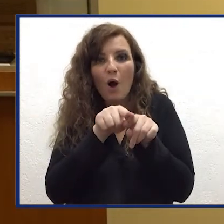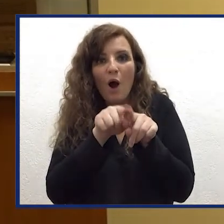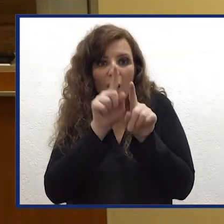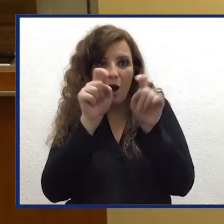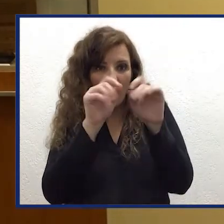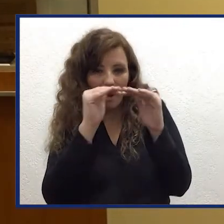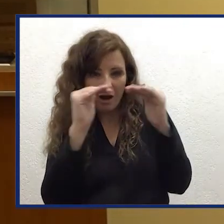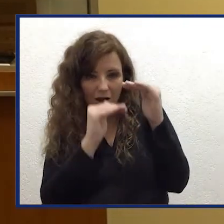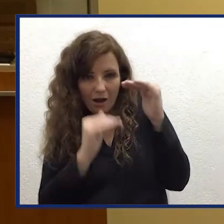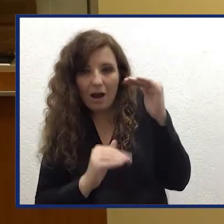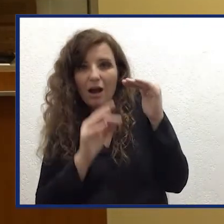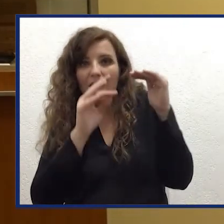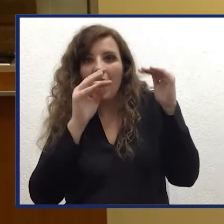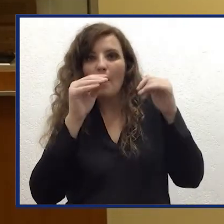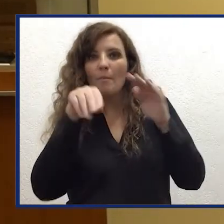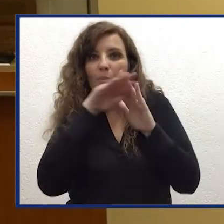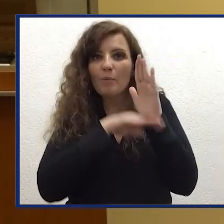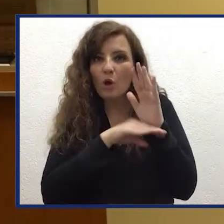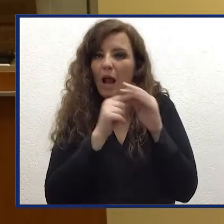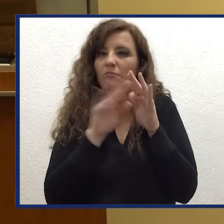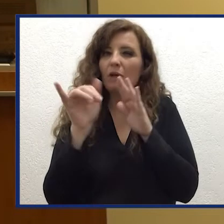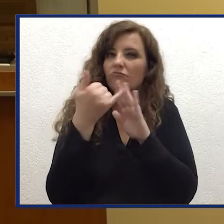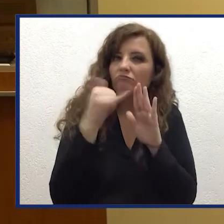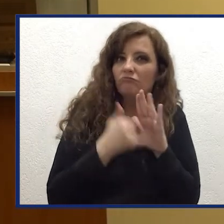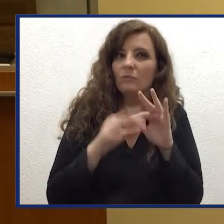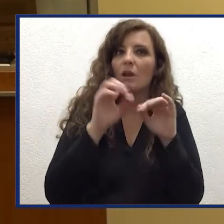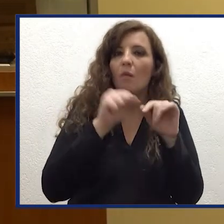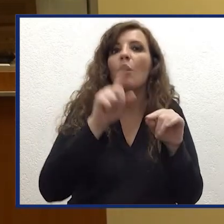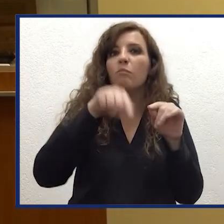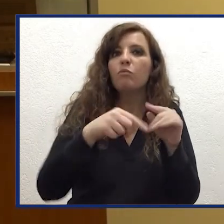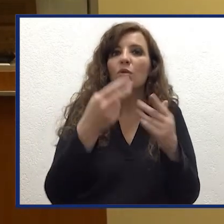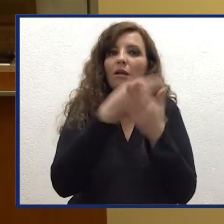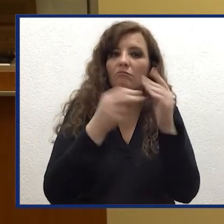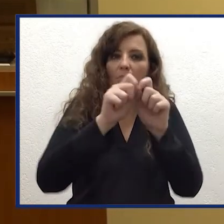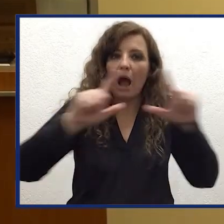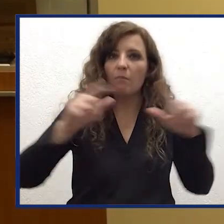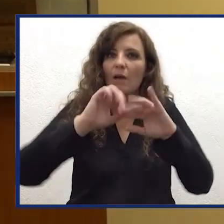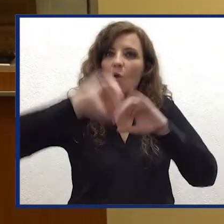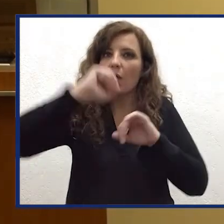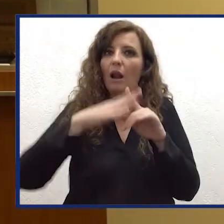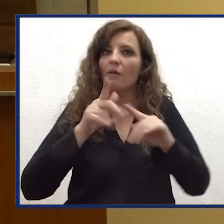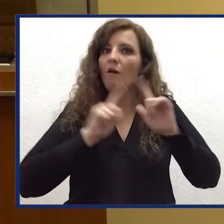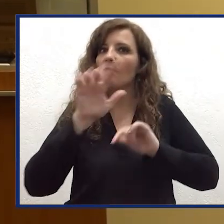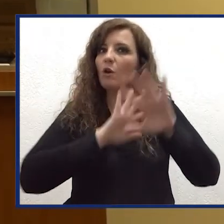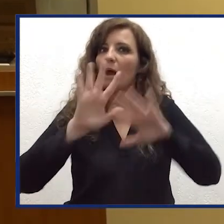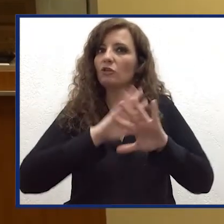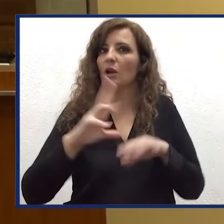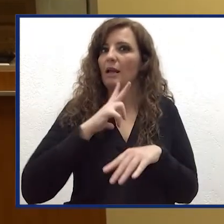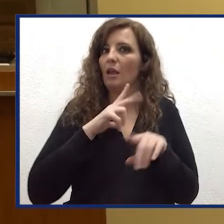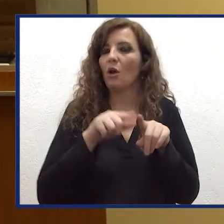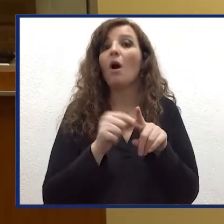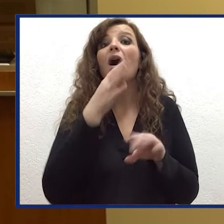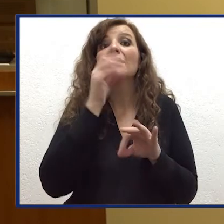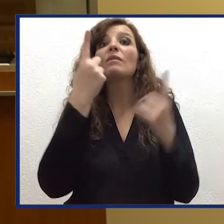diversi layer, tra cui anche una mappa, appunto, topografica del vulcano. Ciò consente